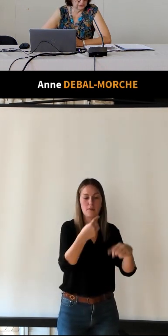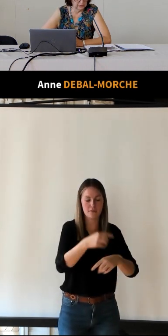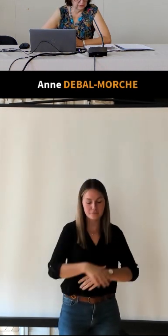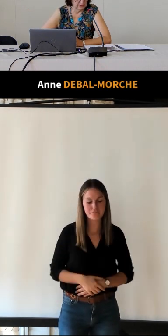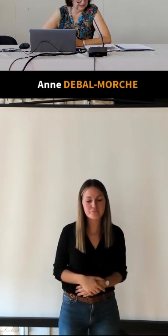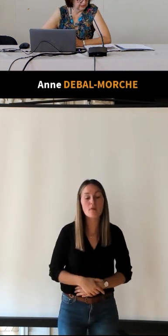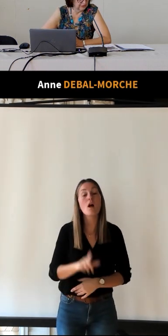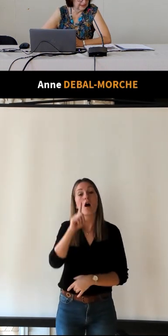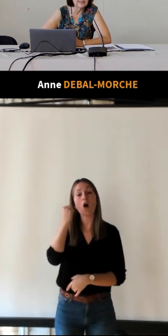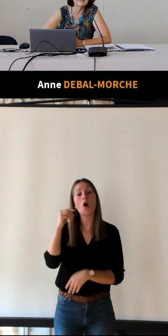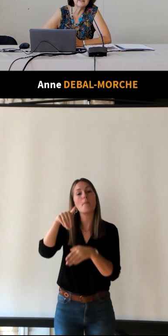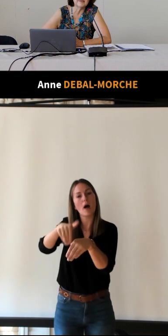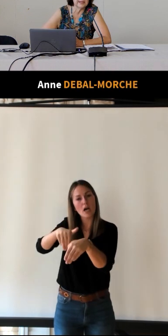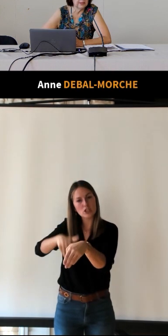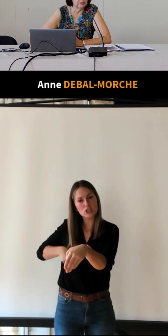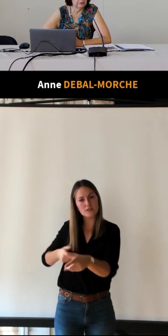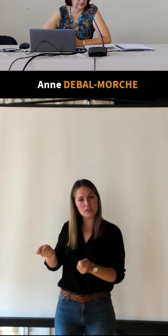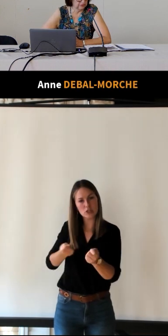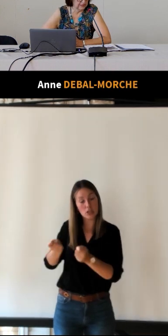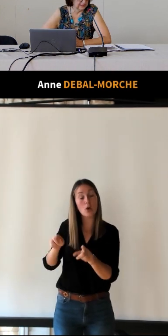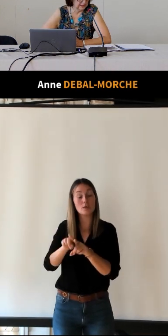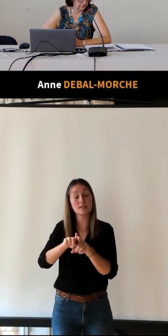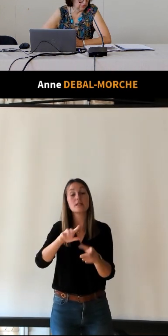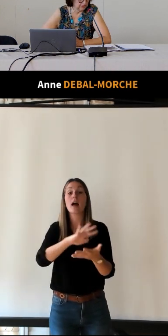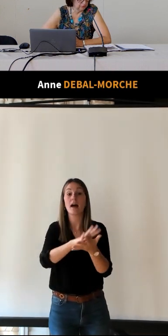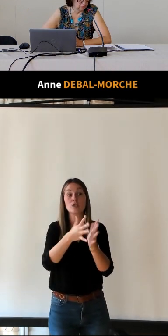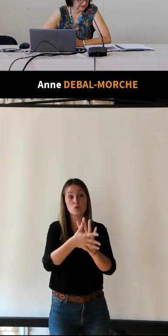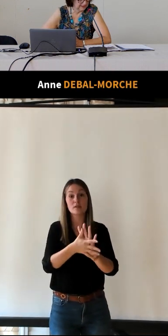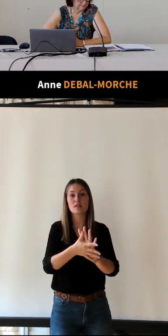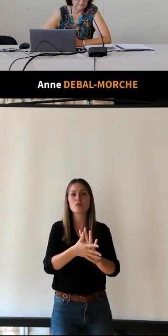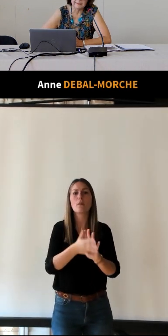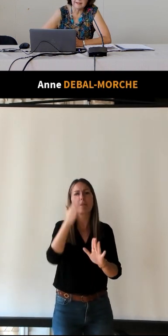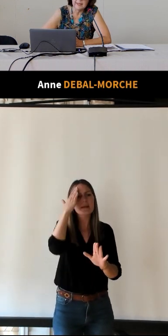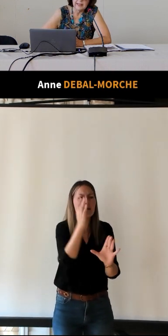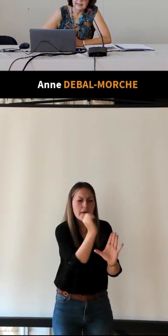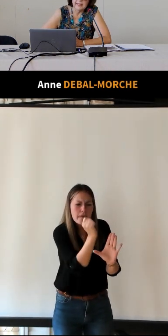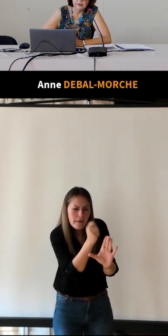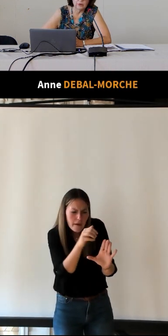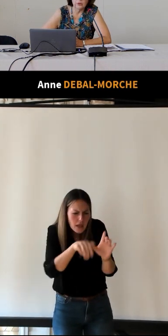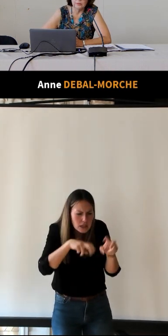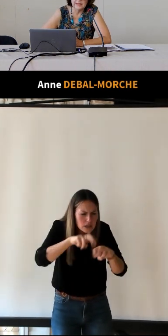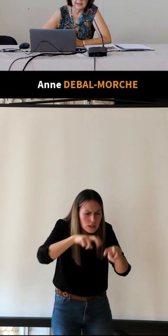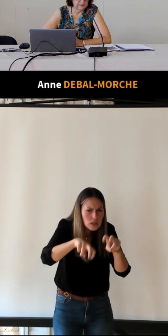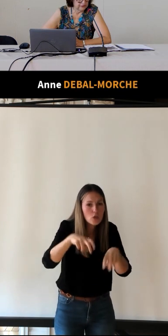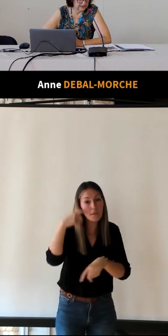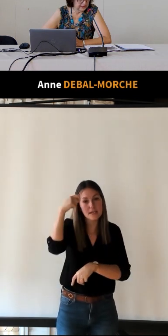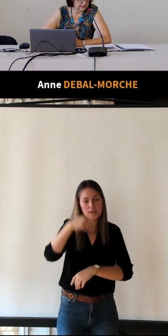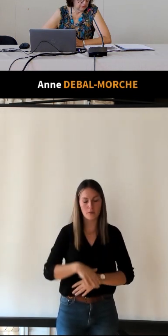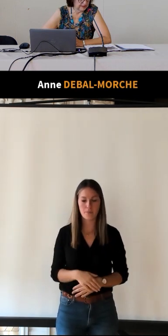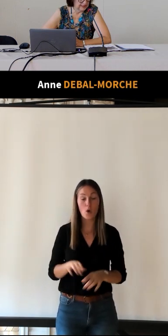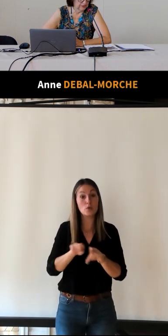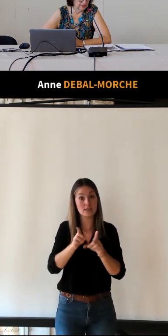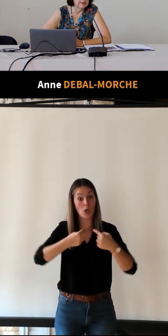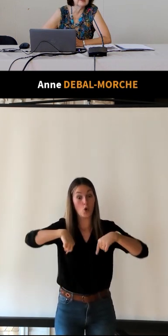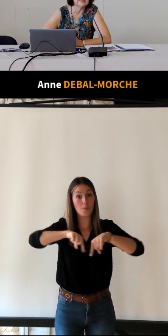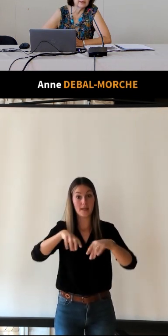département d'Indre-et-Loire, et président de la Société archéologique de Touraine. Et dans le comité, vous avez des